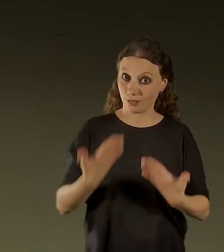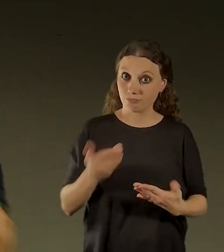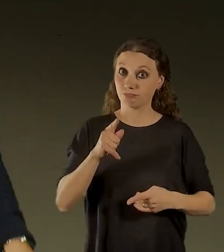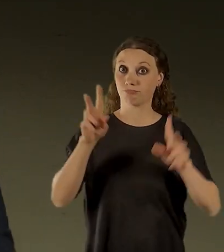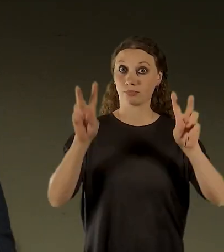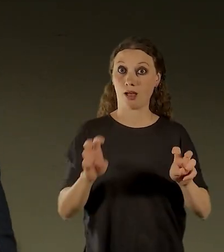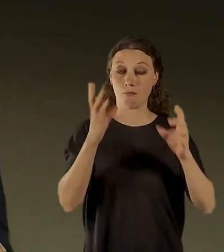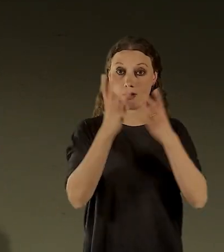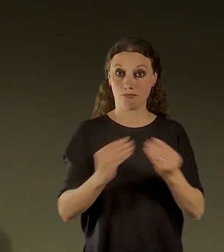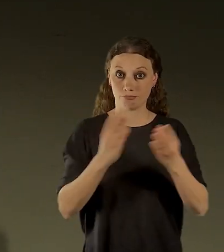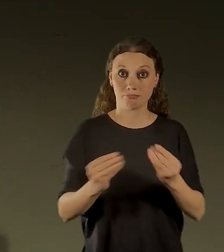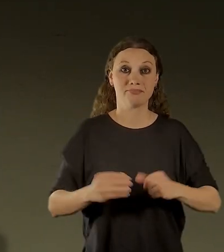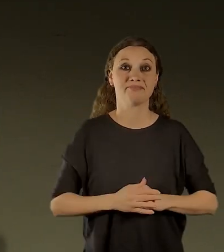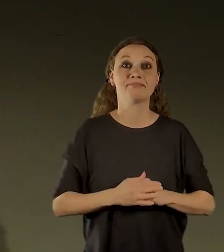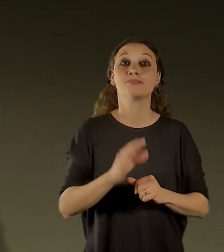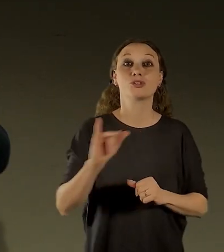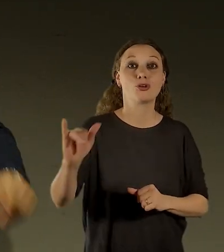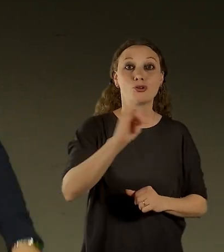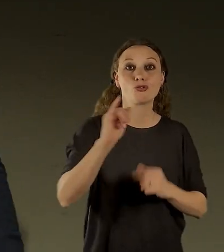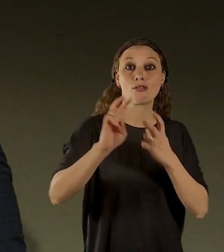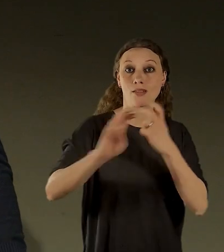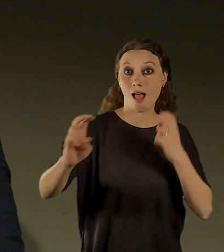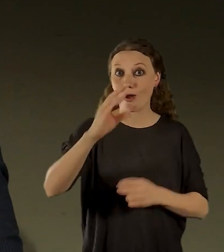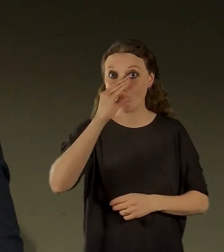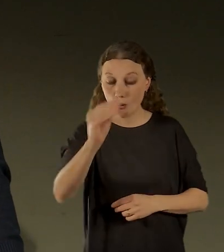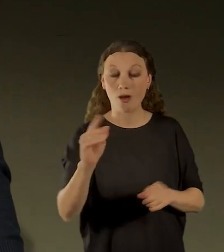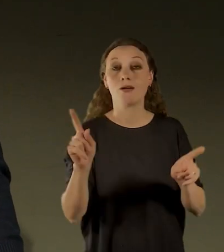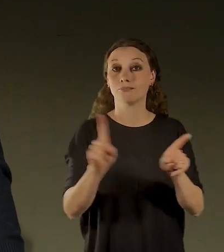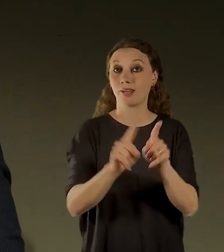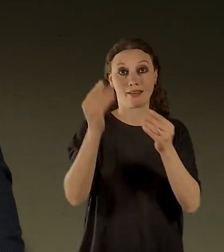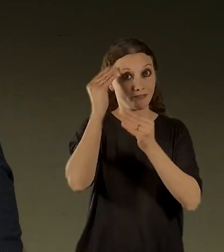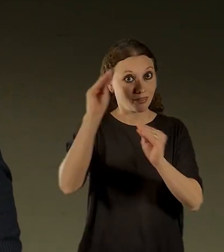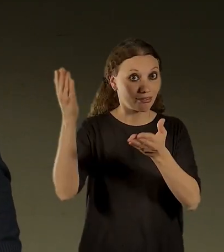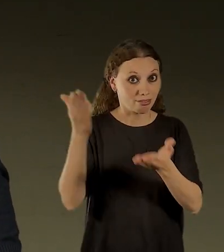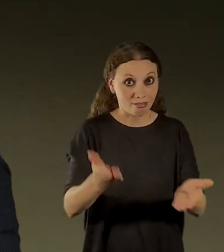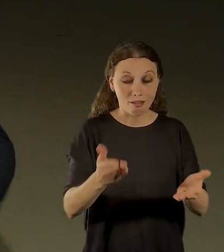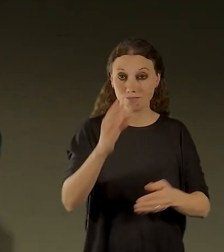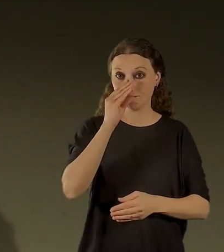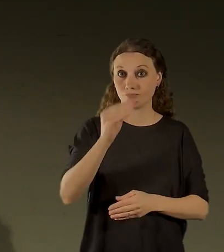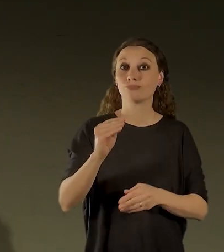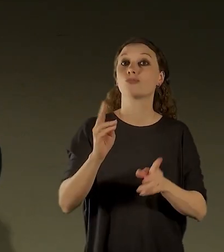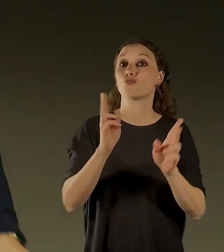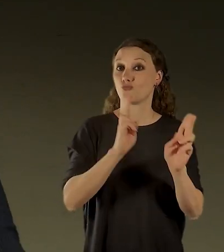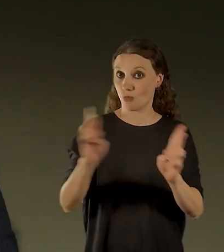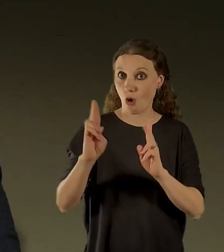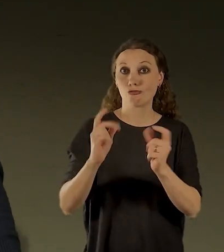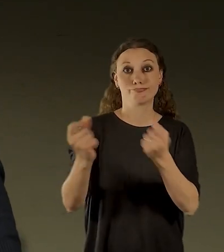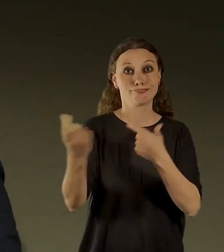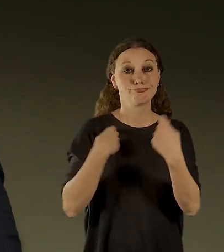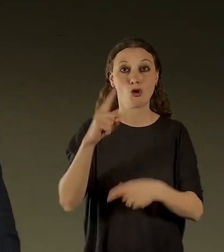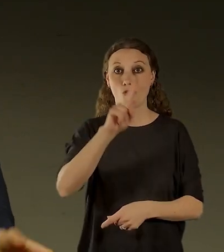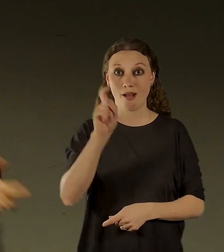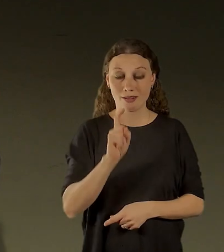sledujete nadálku, tak vás tady samozřejmě vítám. Máte možnost se taky zapojit do diskuze. Tak, jako jste zvyklí, je to na slido